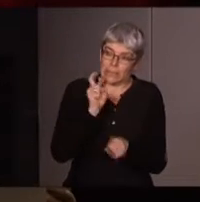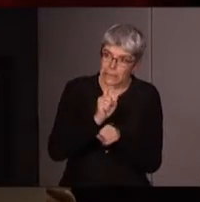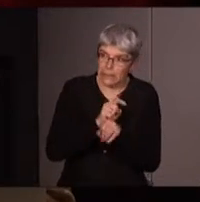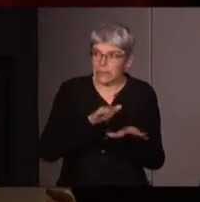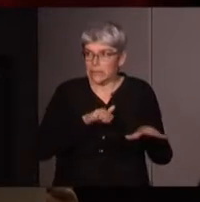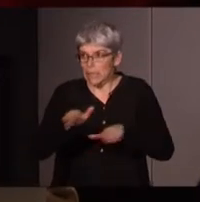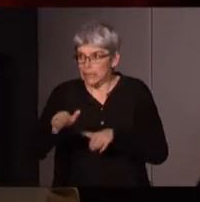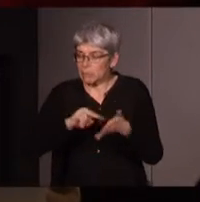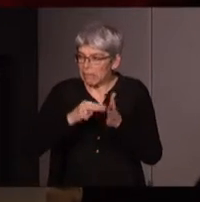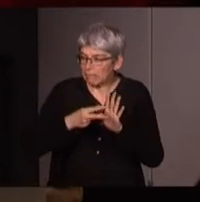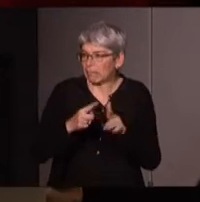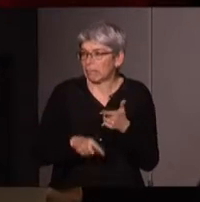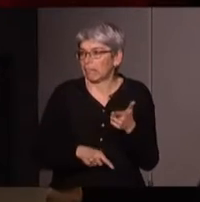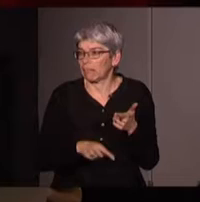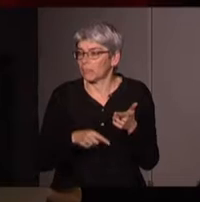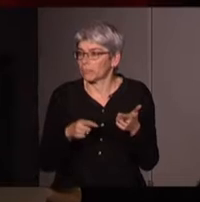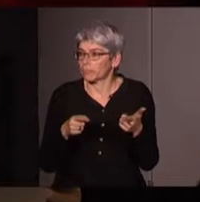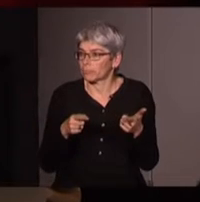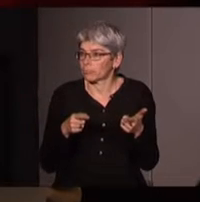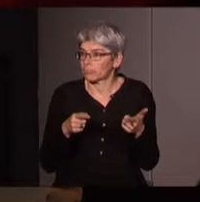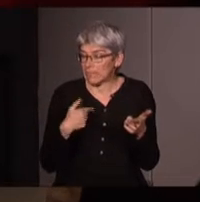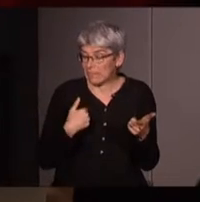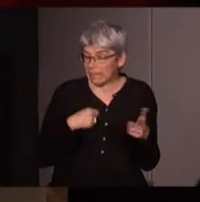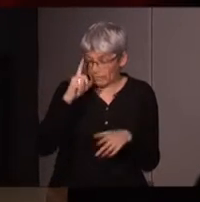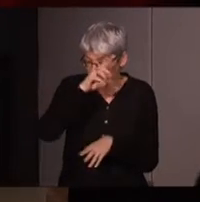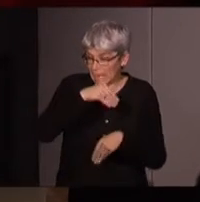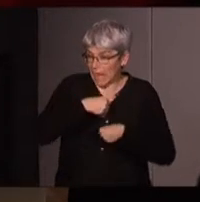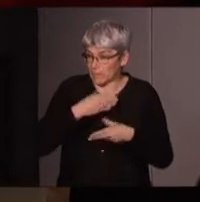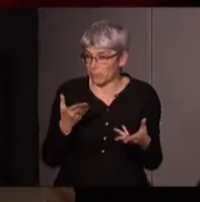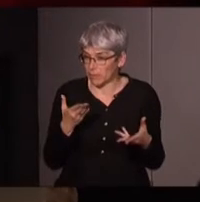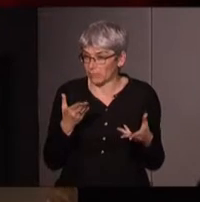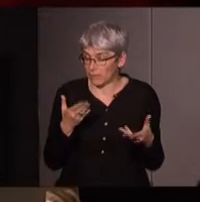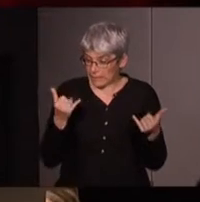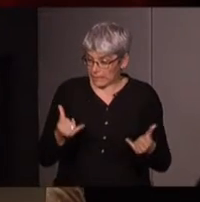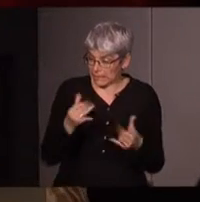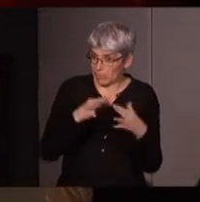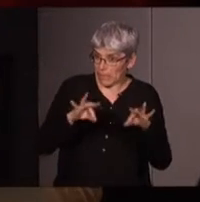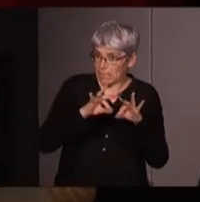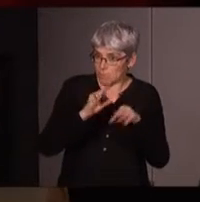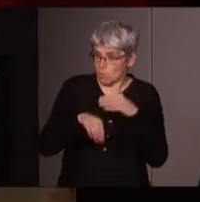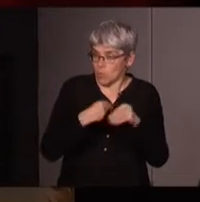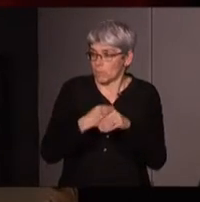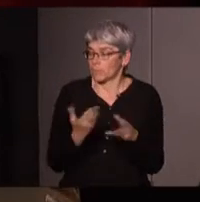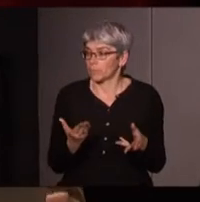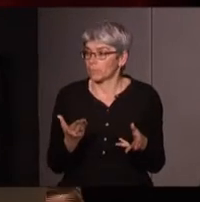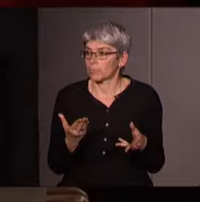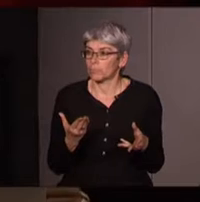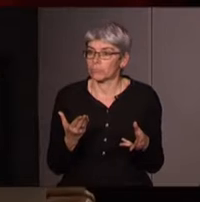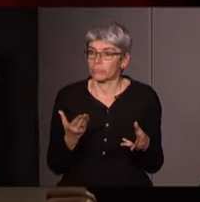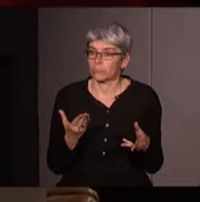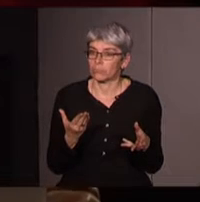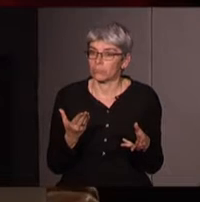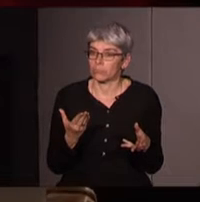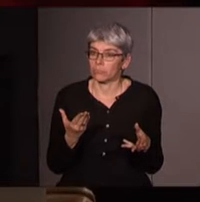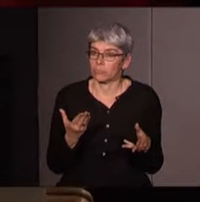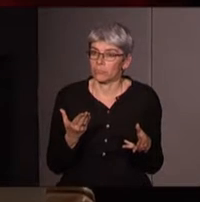systèmes techniciens difficulté qui se retrouve sur tout l'étendue de